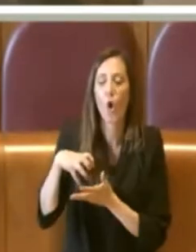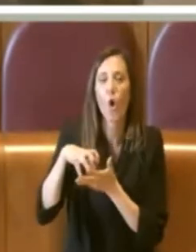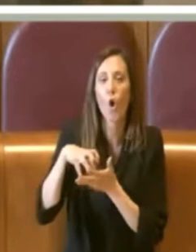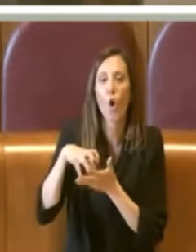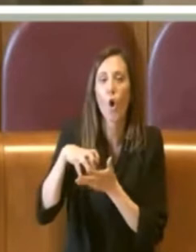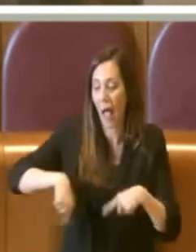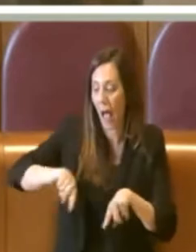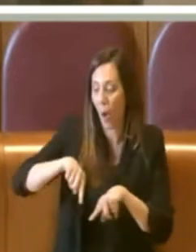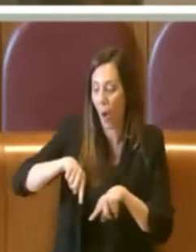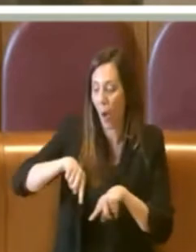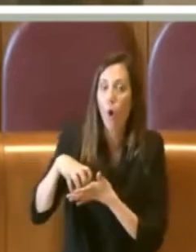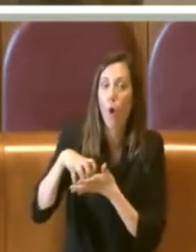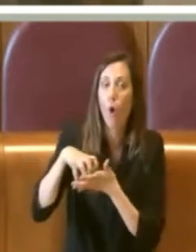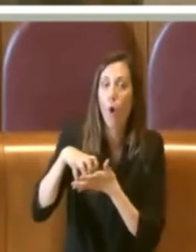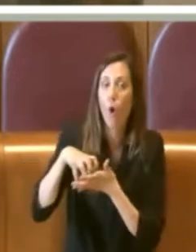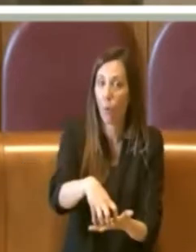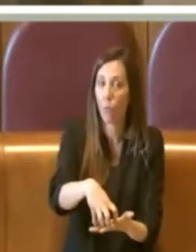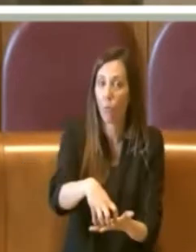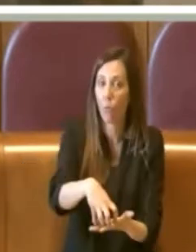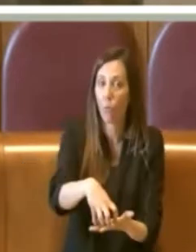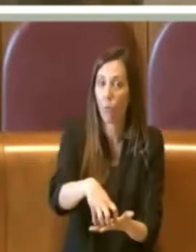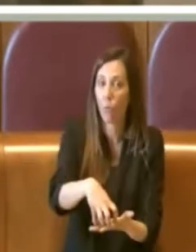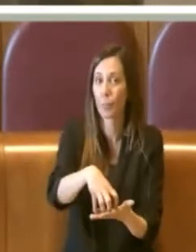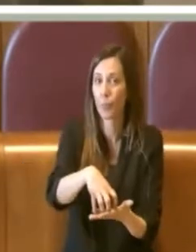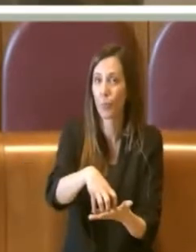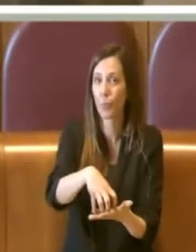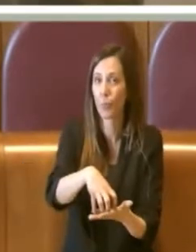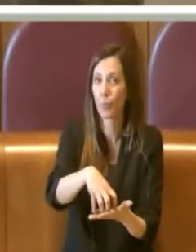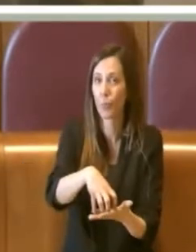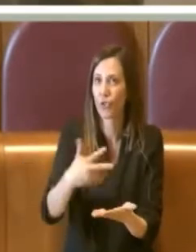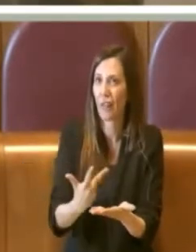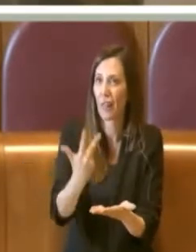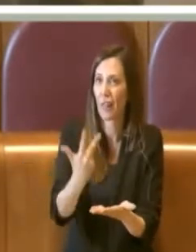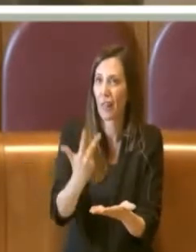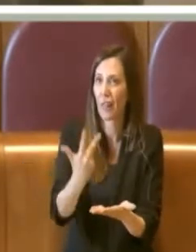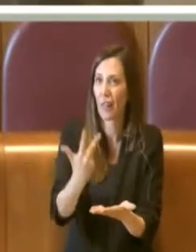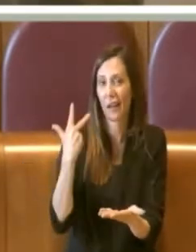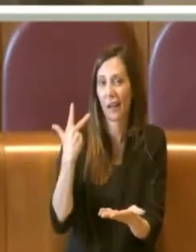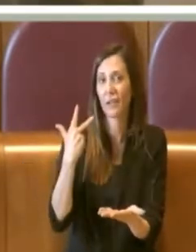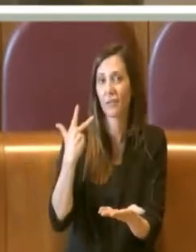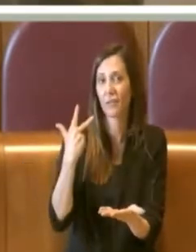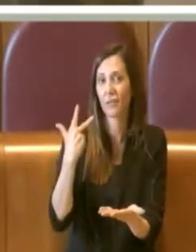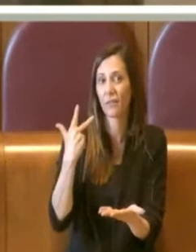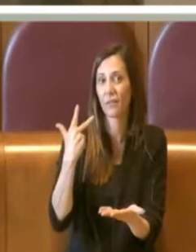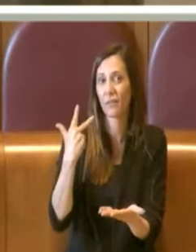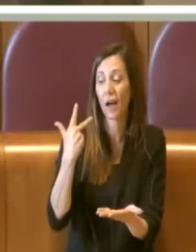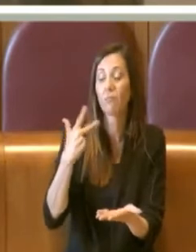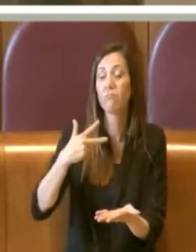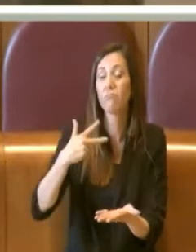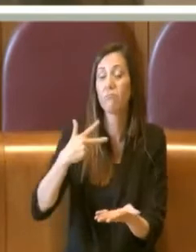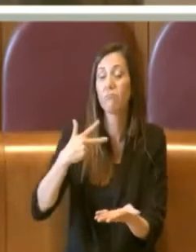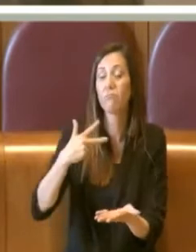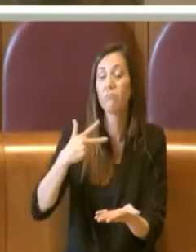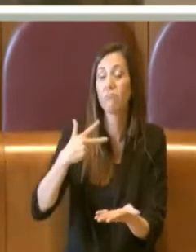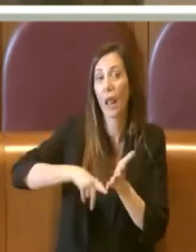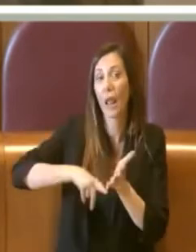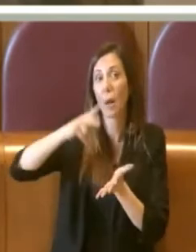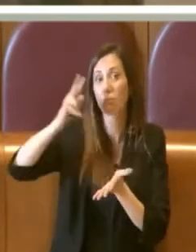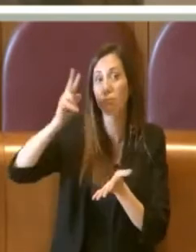quest'Aula che ormai circa tre anni fa approvò delle delibere